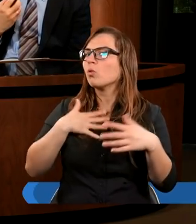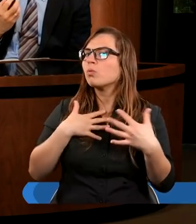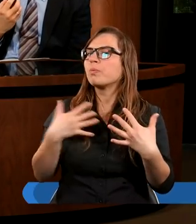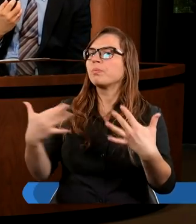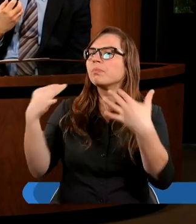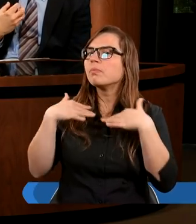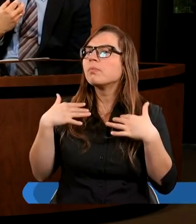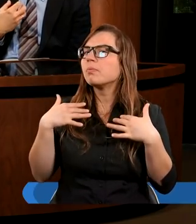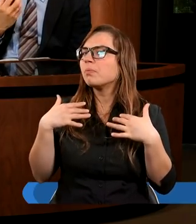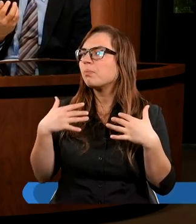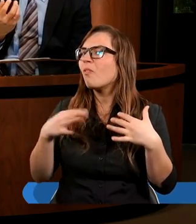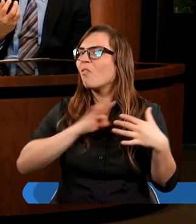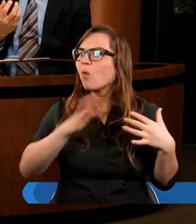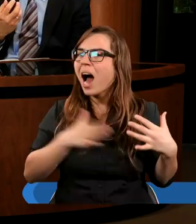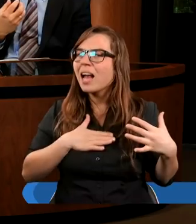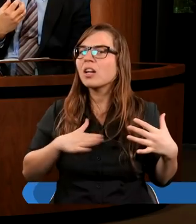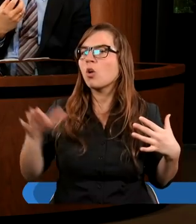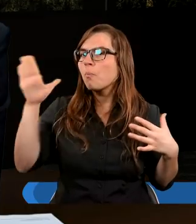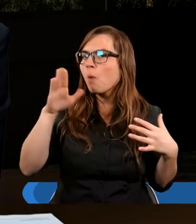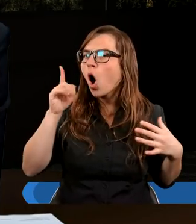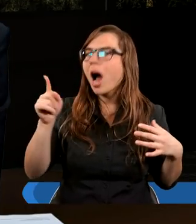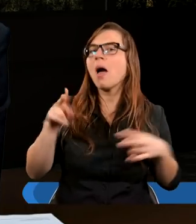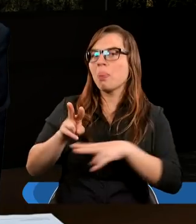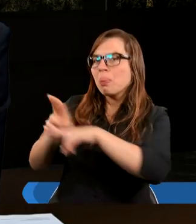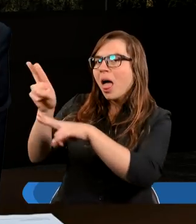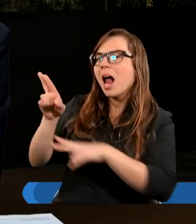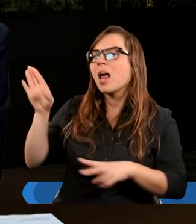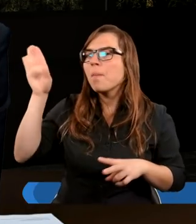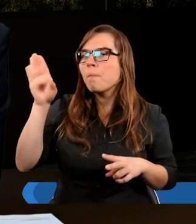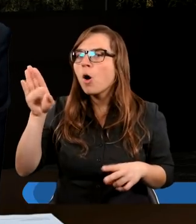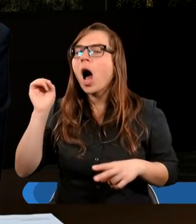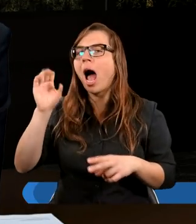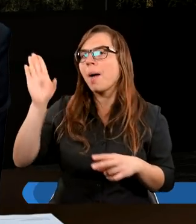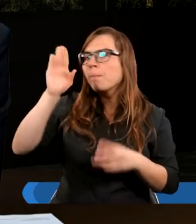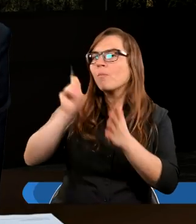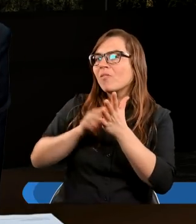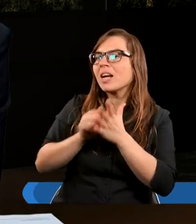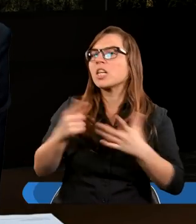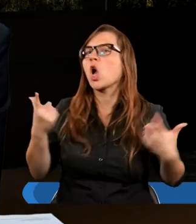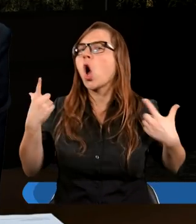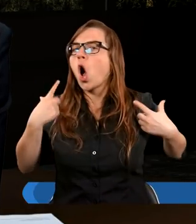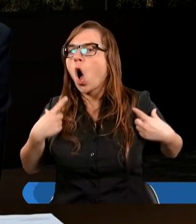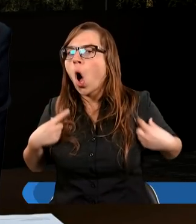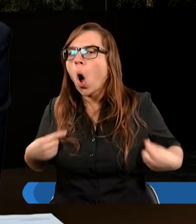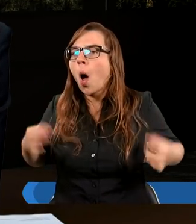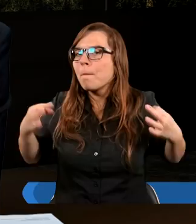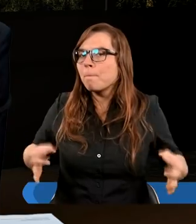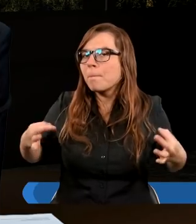jak mówiliśmy też wcześniej, własnością Boga, który należy do Boga, a Pan Bóg jest właśnie obecny tutaj wśród nas.